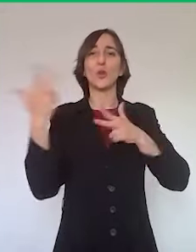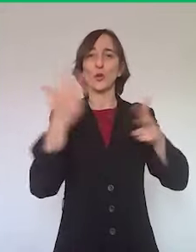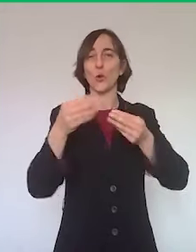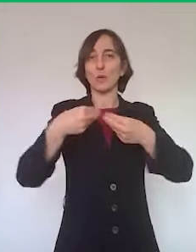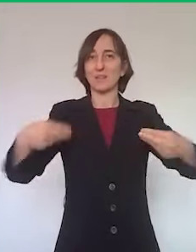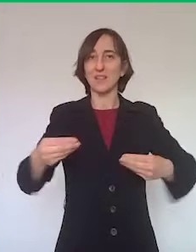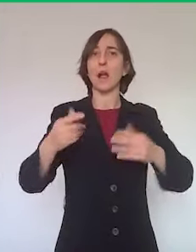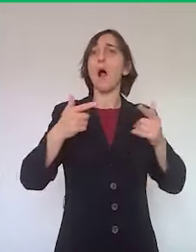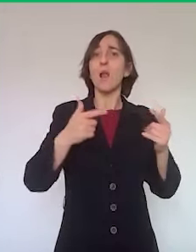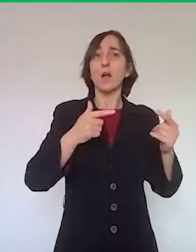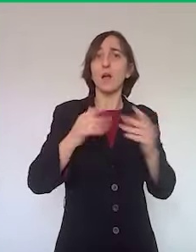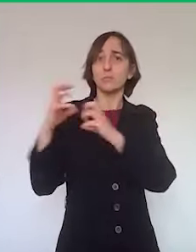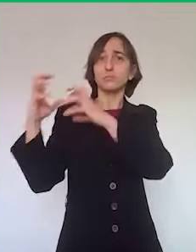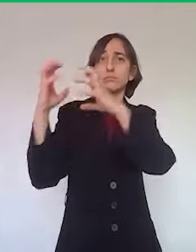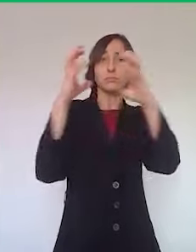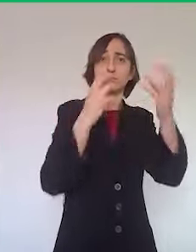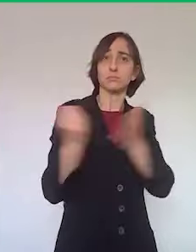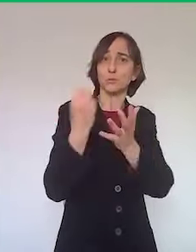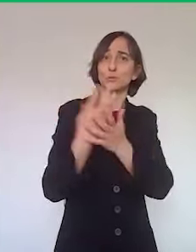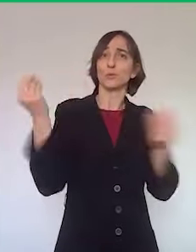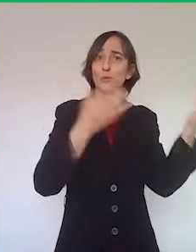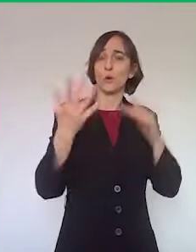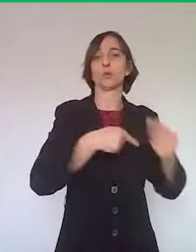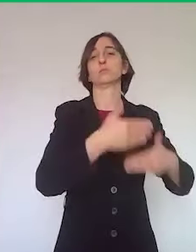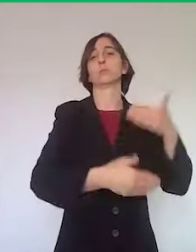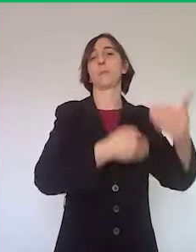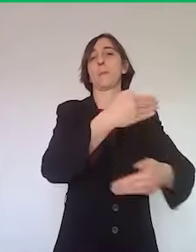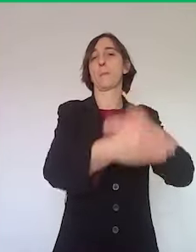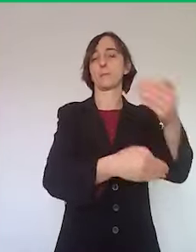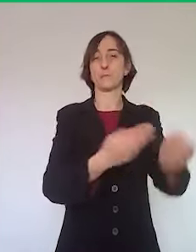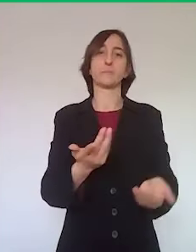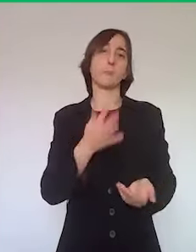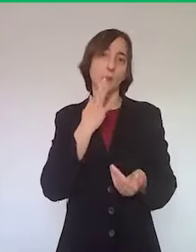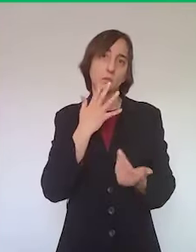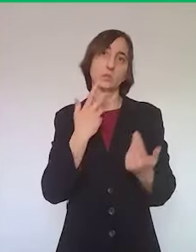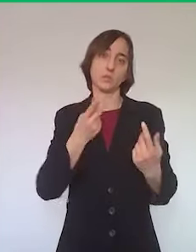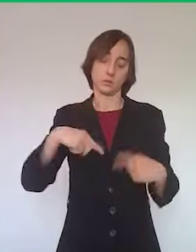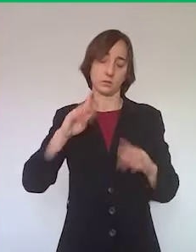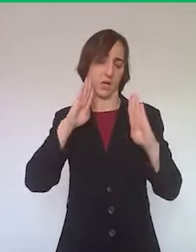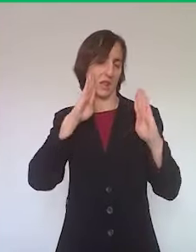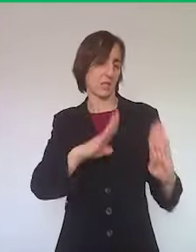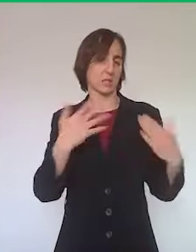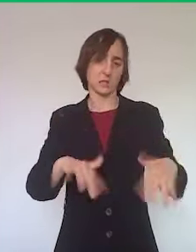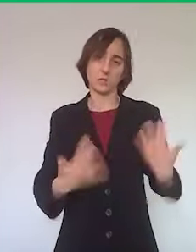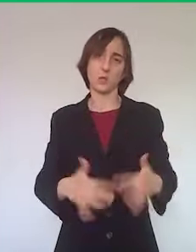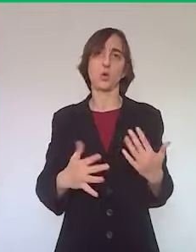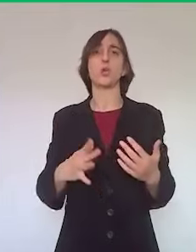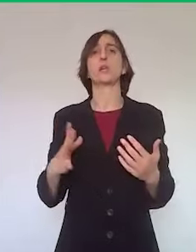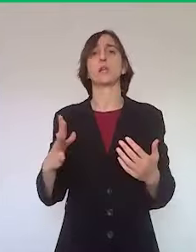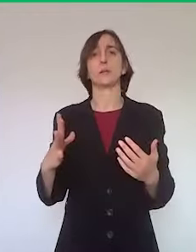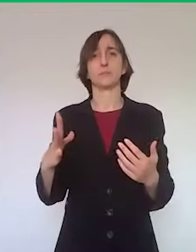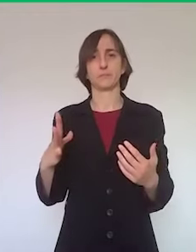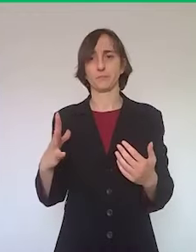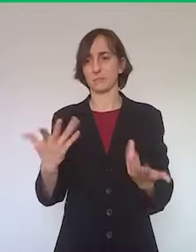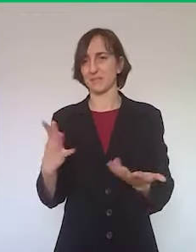credo che questa sarà una delle leve su cui concentreremo di più la nostra attenzione, le nostre energie e anche le nostre risorse, anche le